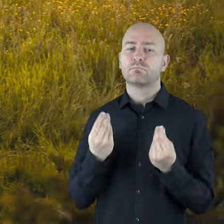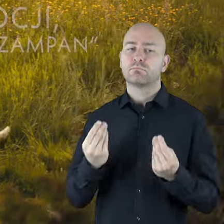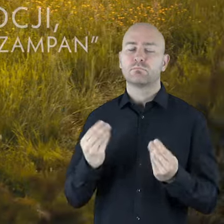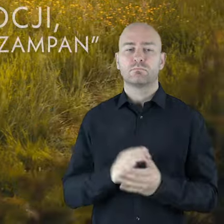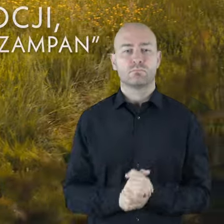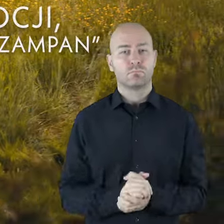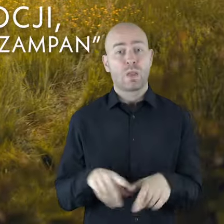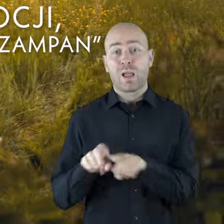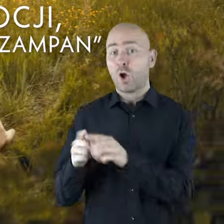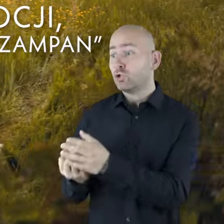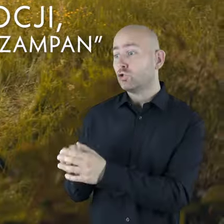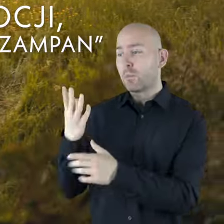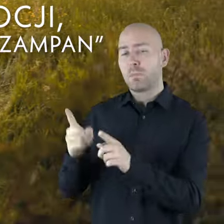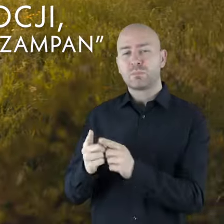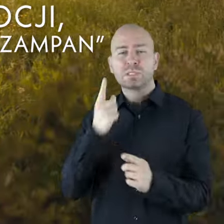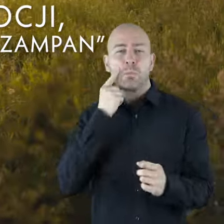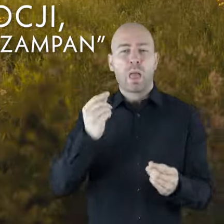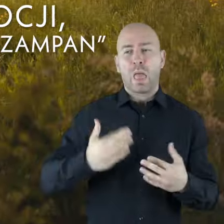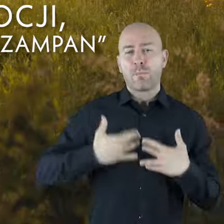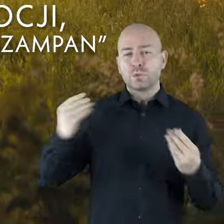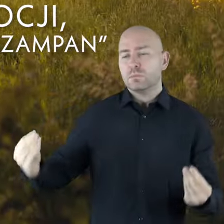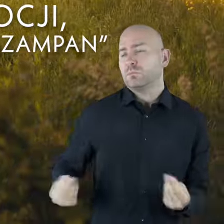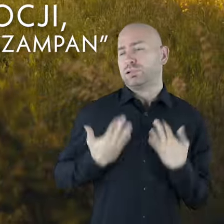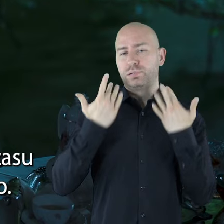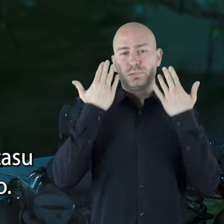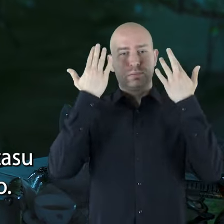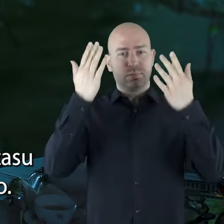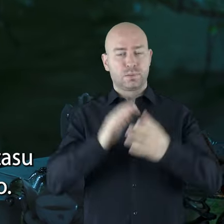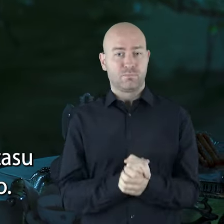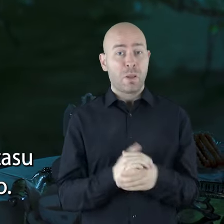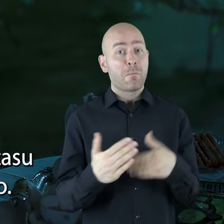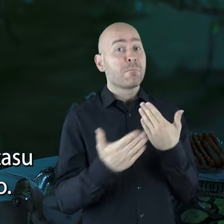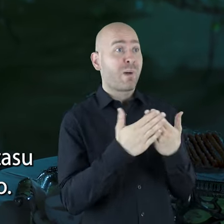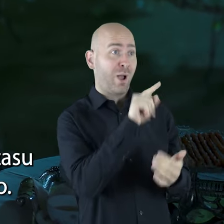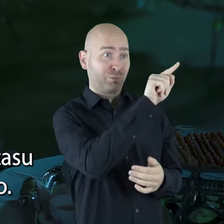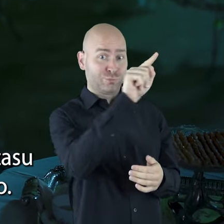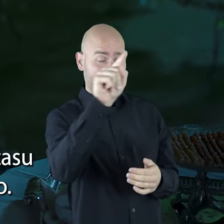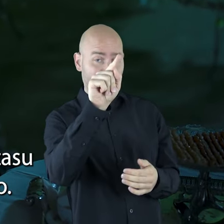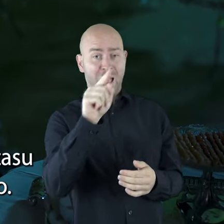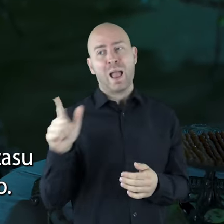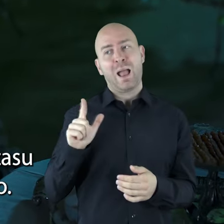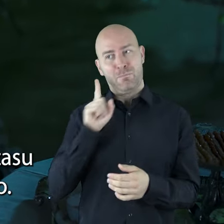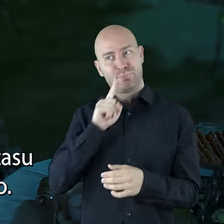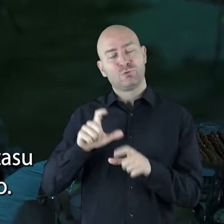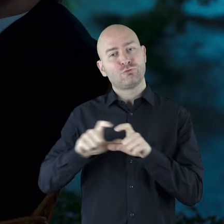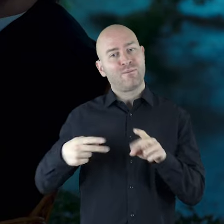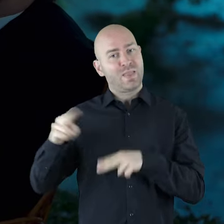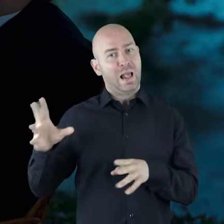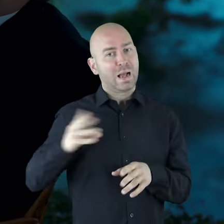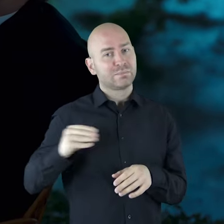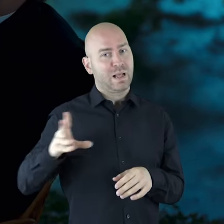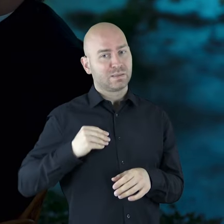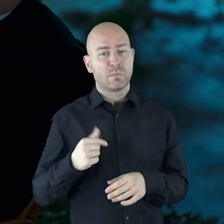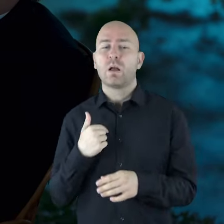Spacerują po łące. Napis pełen smaku i emocji, time out. Spędzamy razem więcej czasu niż niejedne małżeństwo.